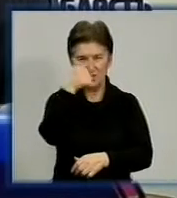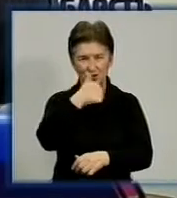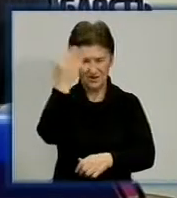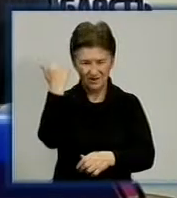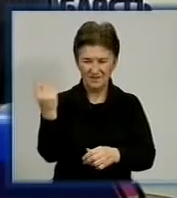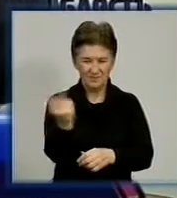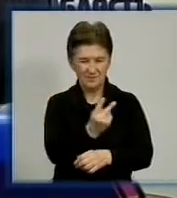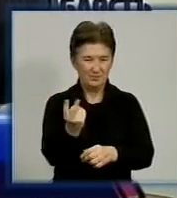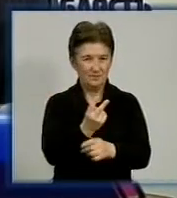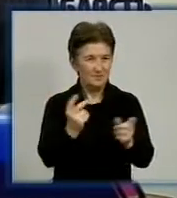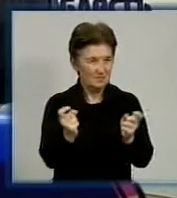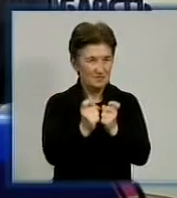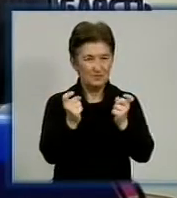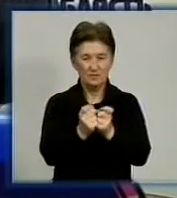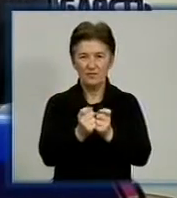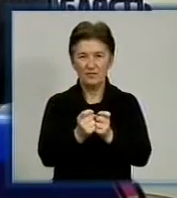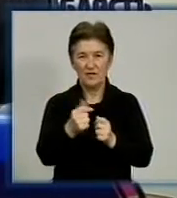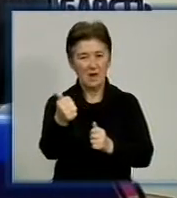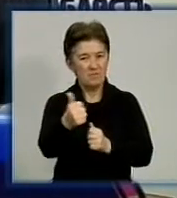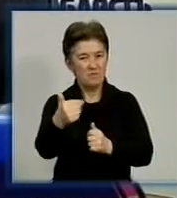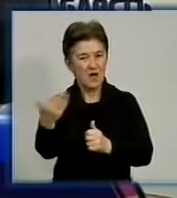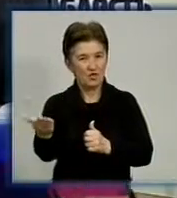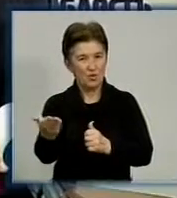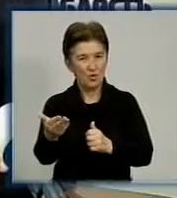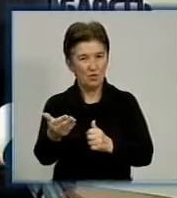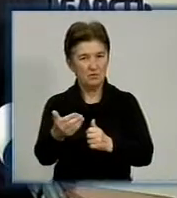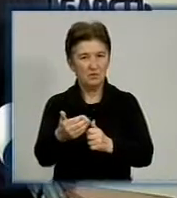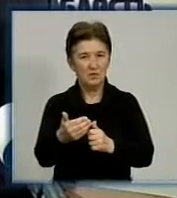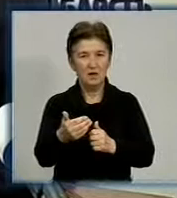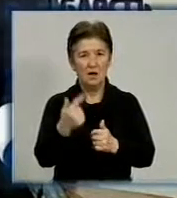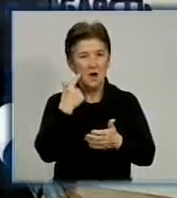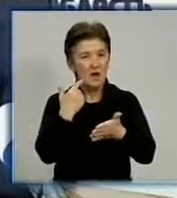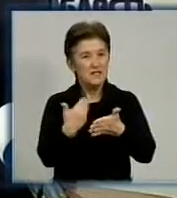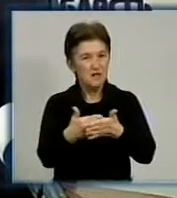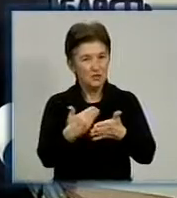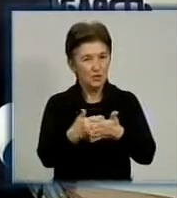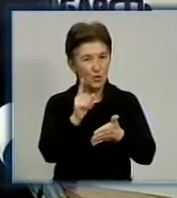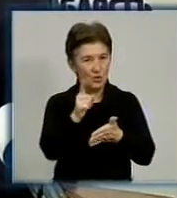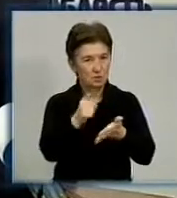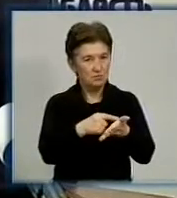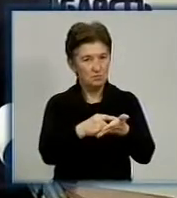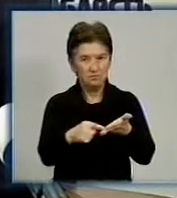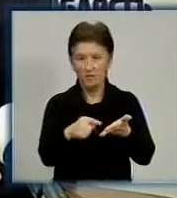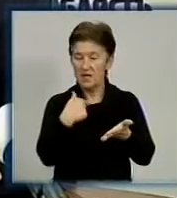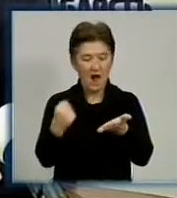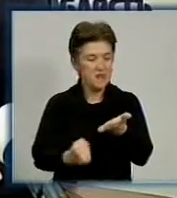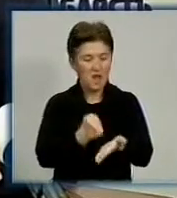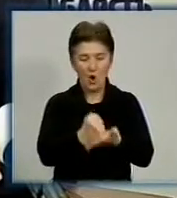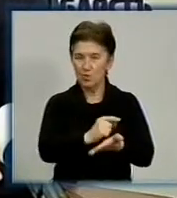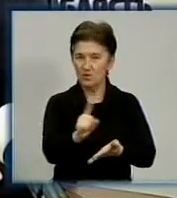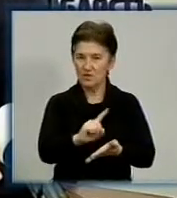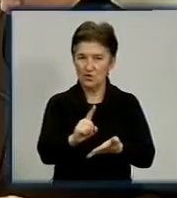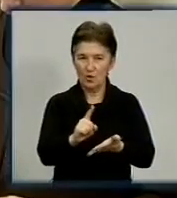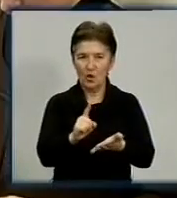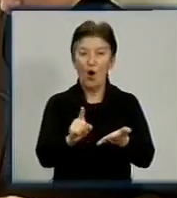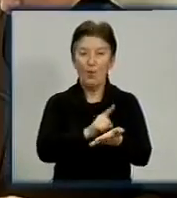першого керівника. Більше того, нібито, підкреслюю, нібито, я не стверджую, але я обов